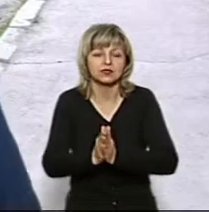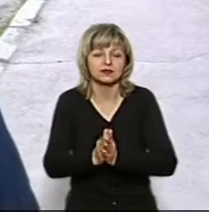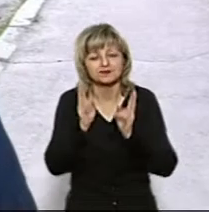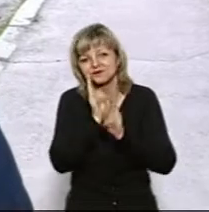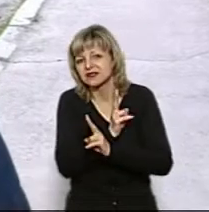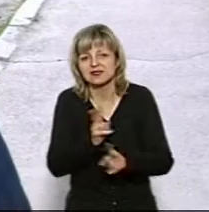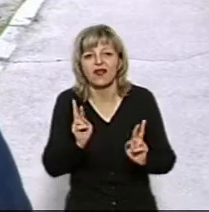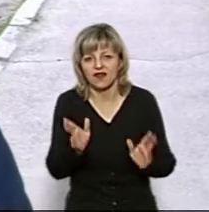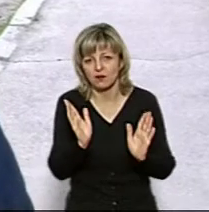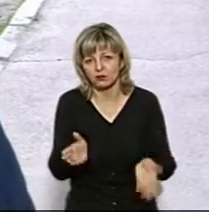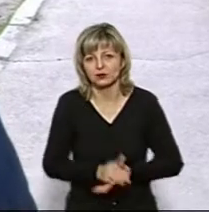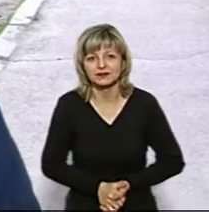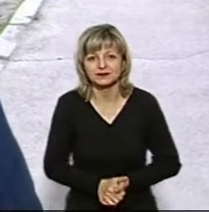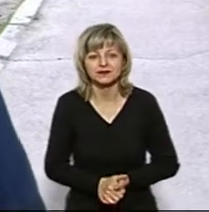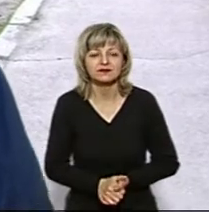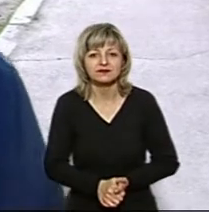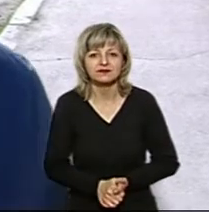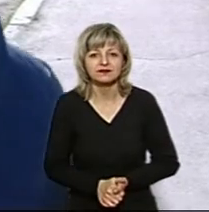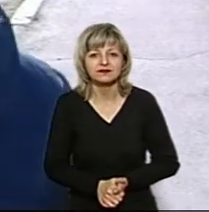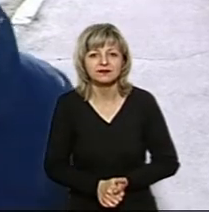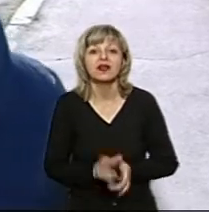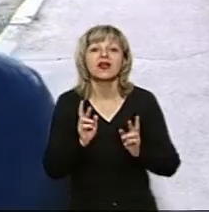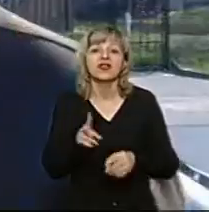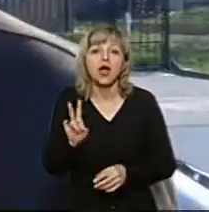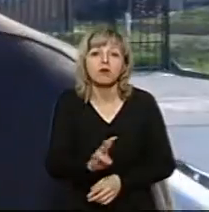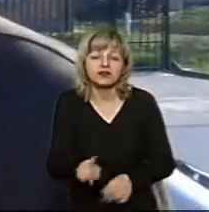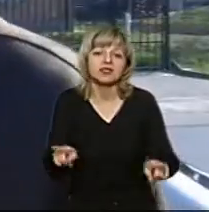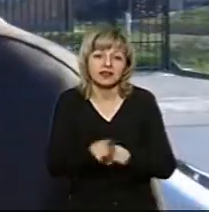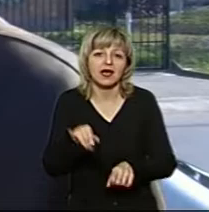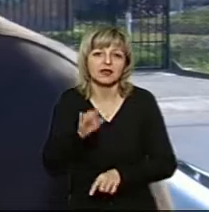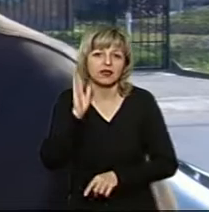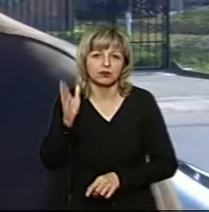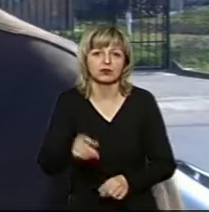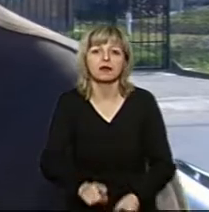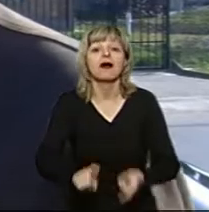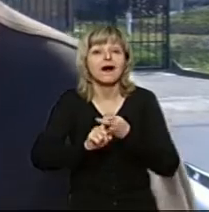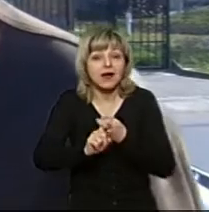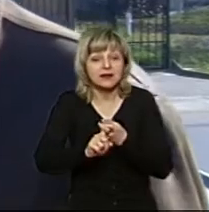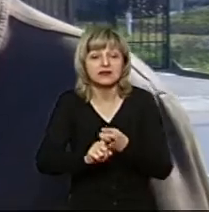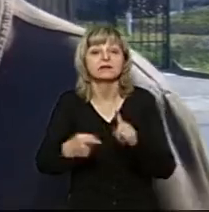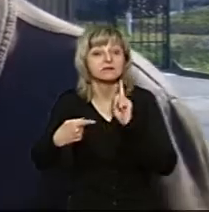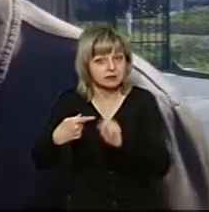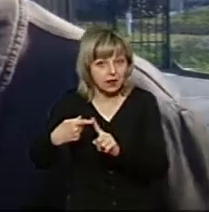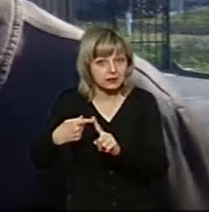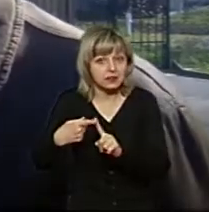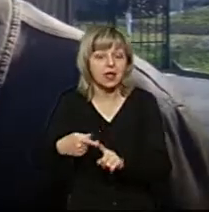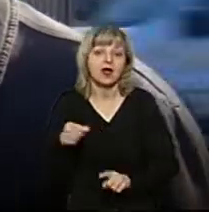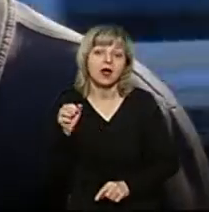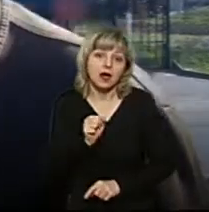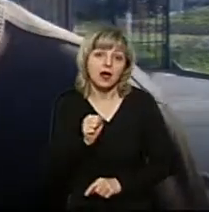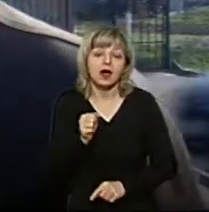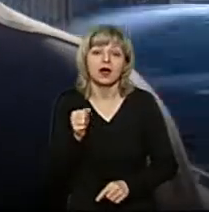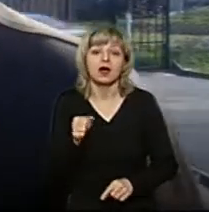знаю, як зараз буде. Як посвятимо, так і буде». «Карантин – це раз. Але